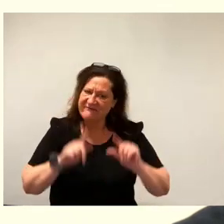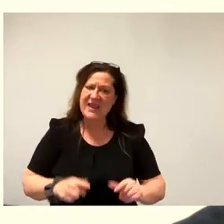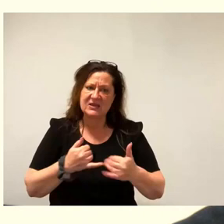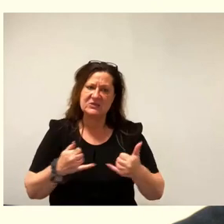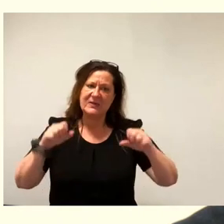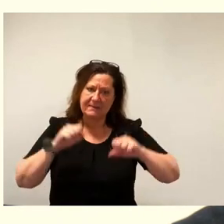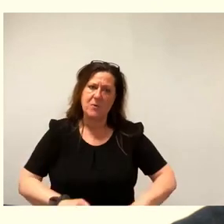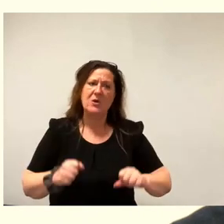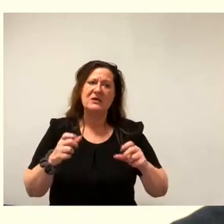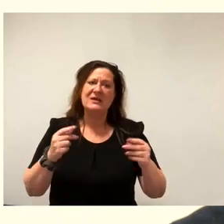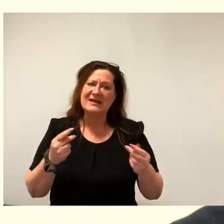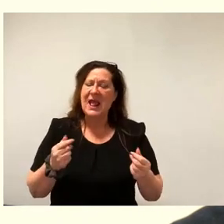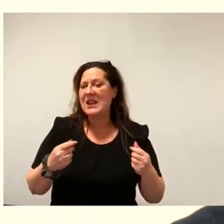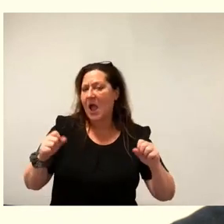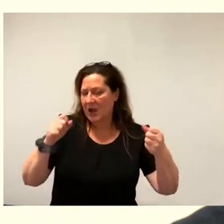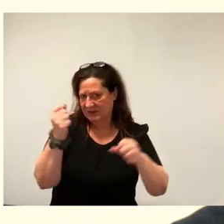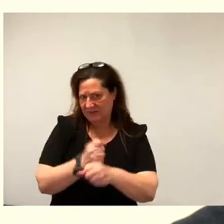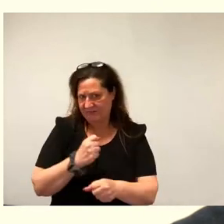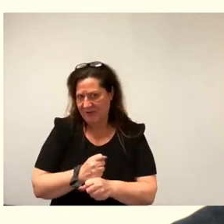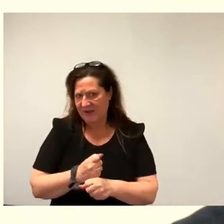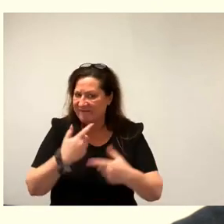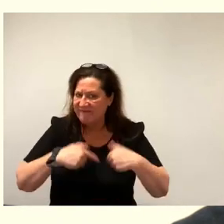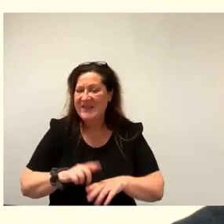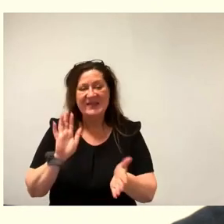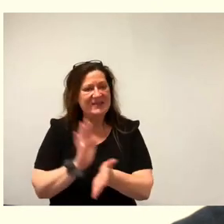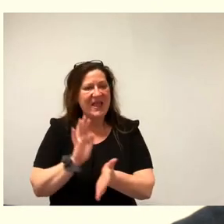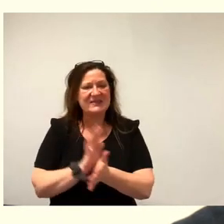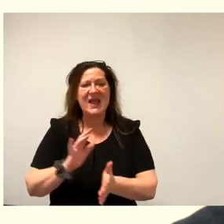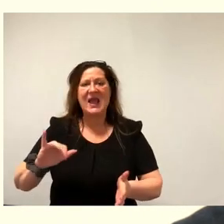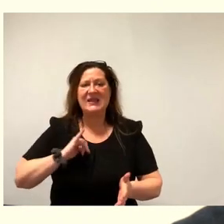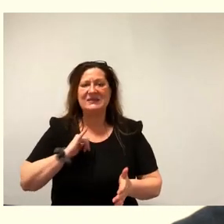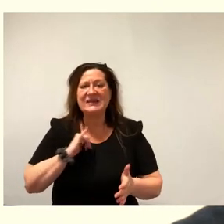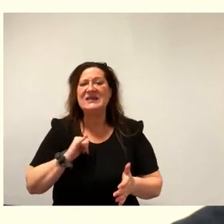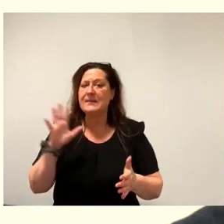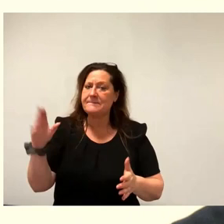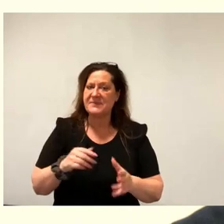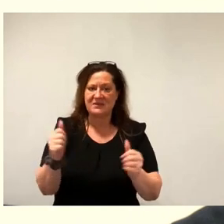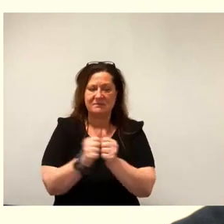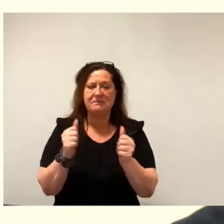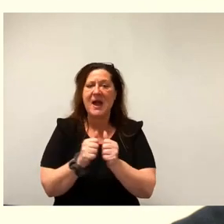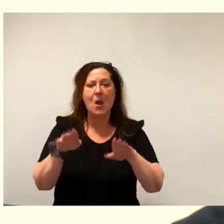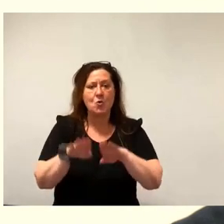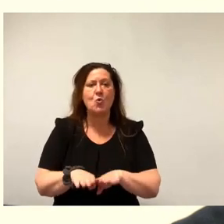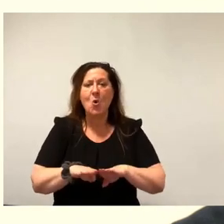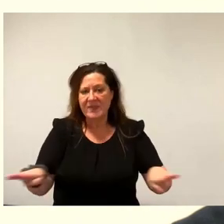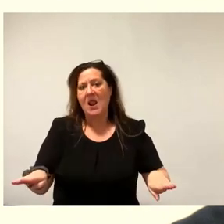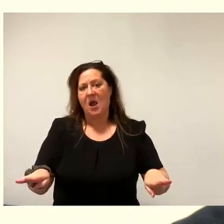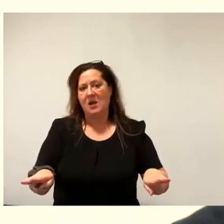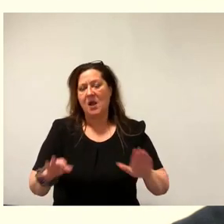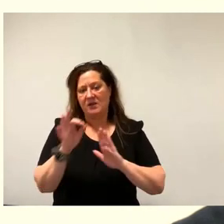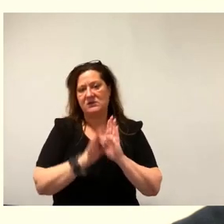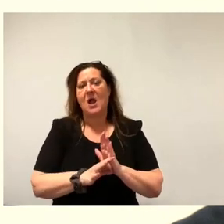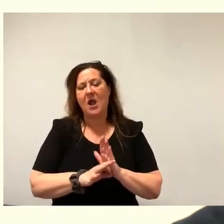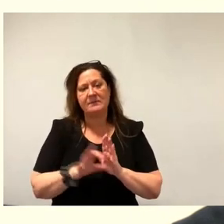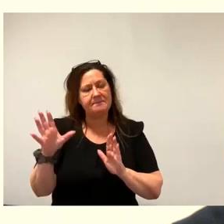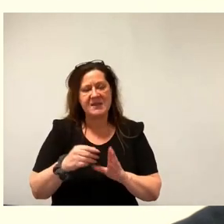aktivieren. Wir haben ein Interesse daran, dass die Beteiligung an einer validen Datengrundlage durch die Bürgerinnen und Bürger